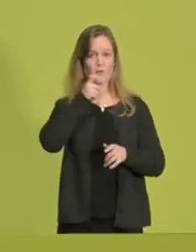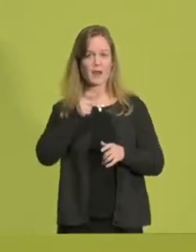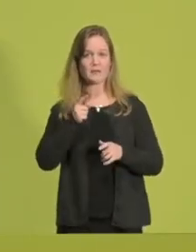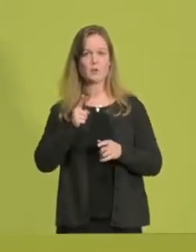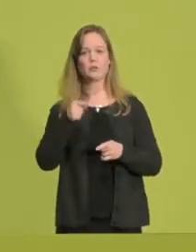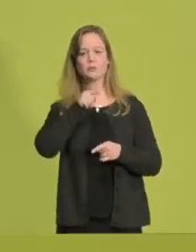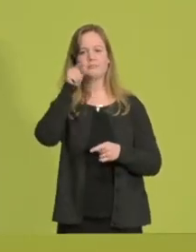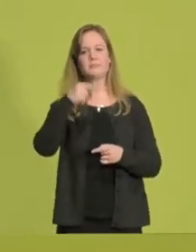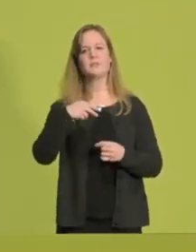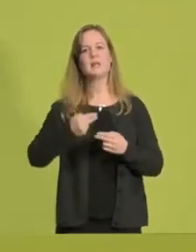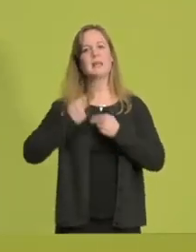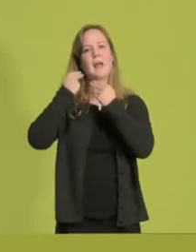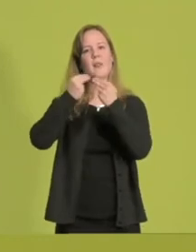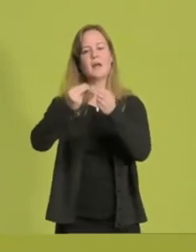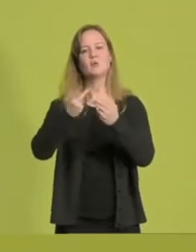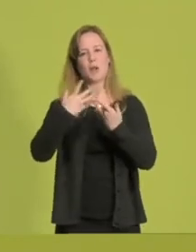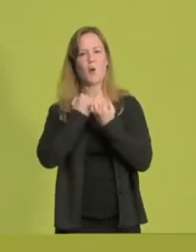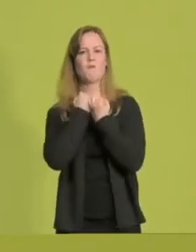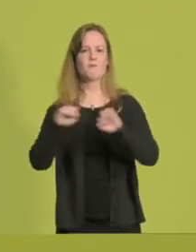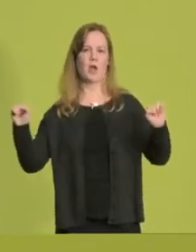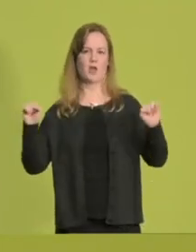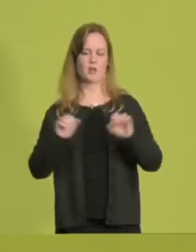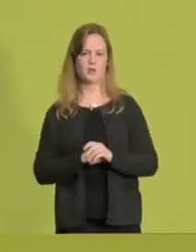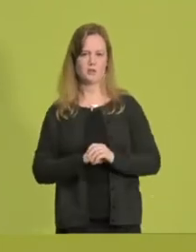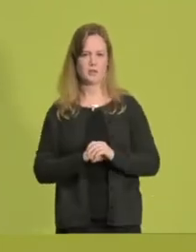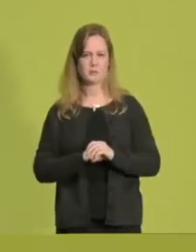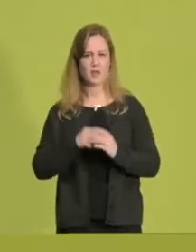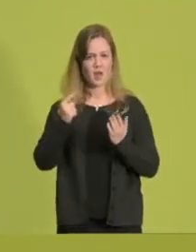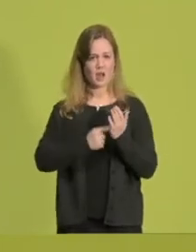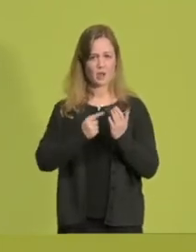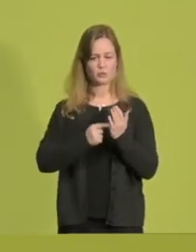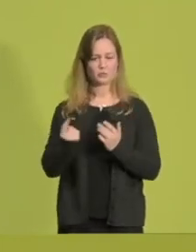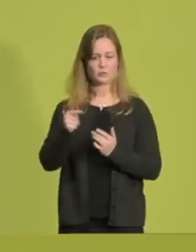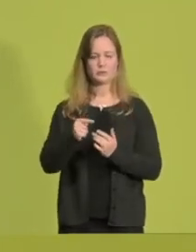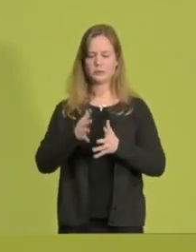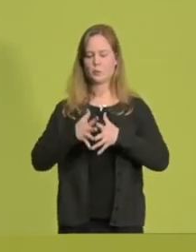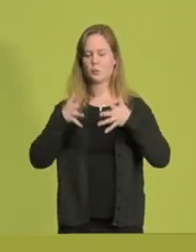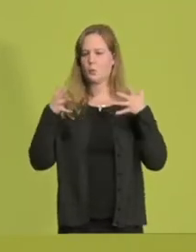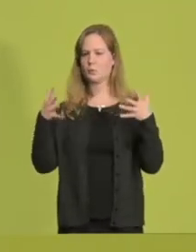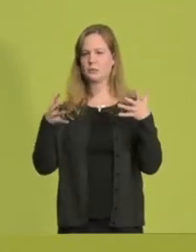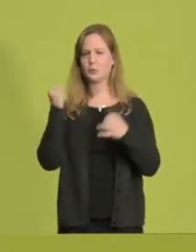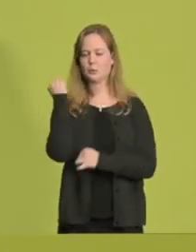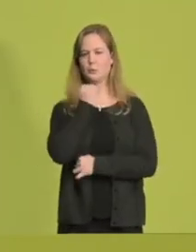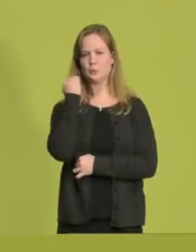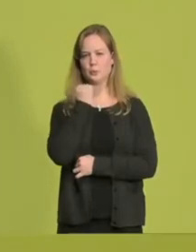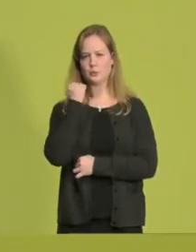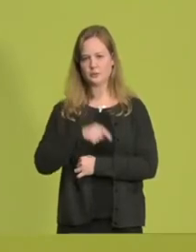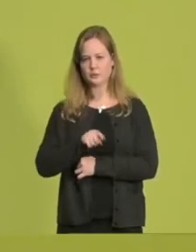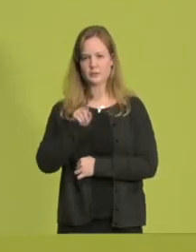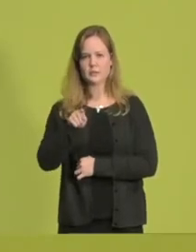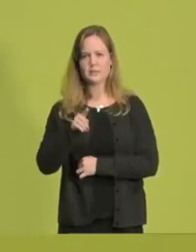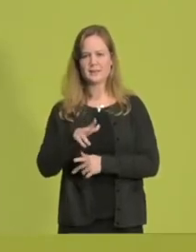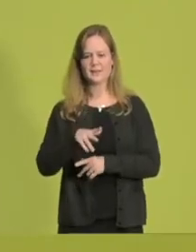künftiger Generationen. Denn die Herausforderungen, vor denen wir stehen, die sind groß. Sie sind groß, wenn in einem